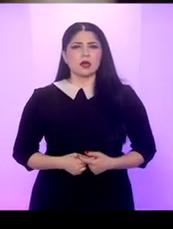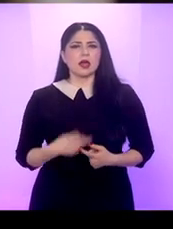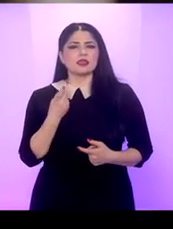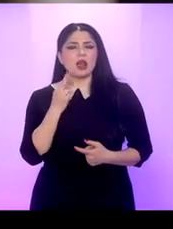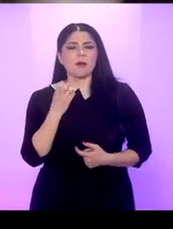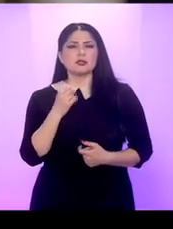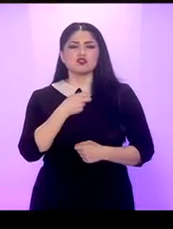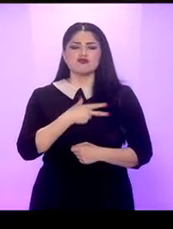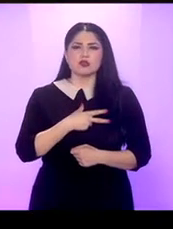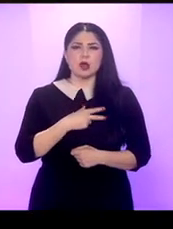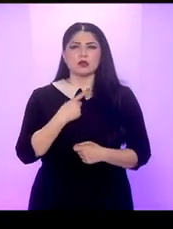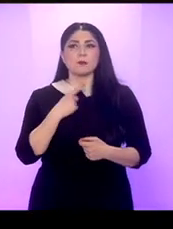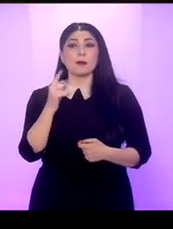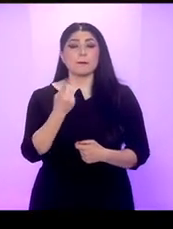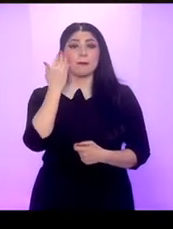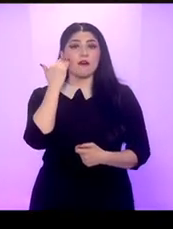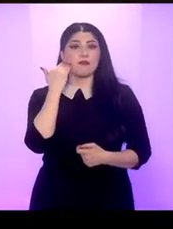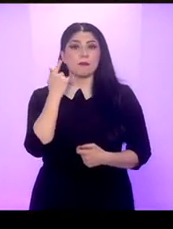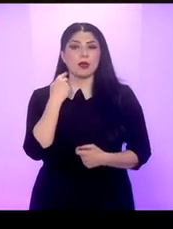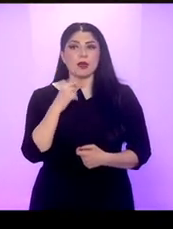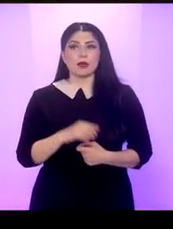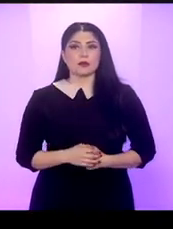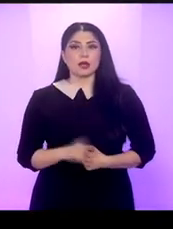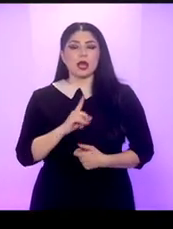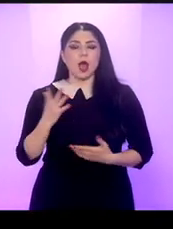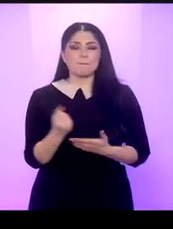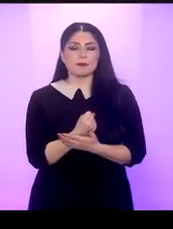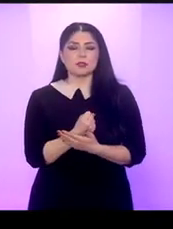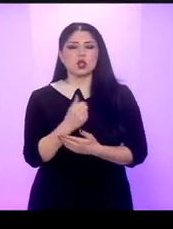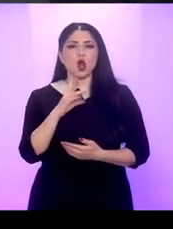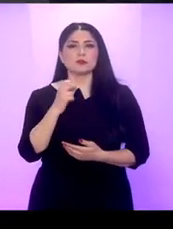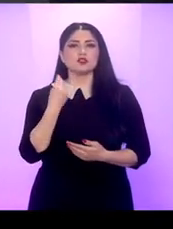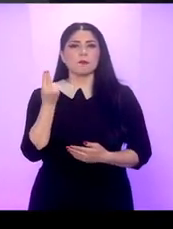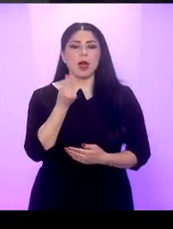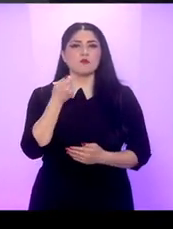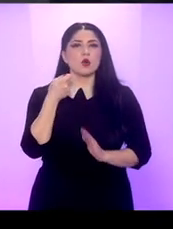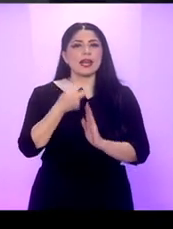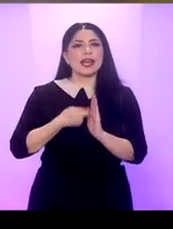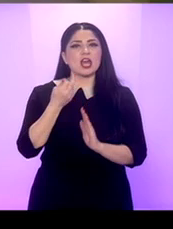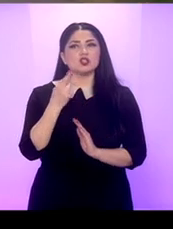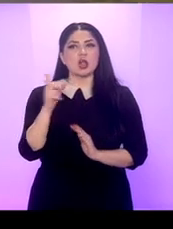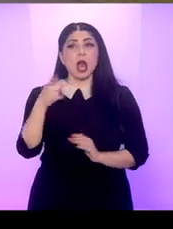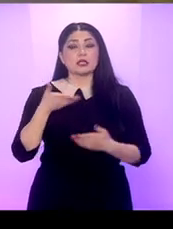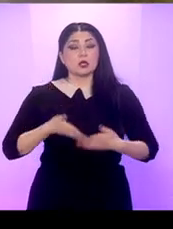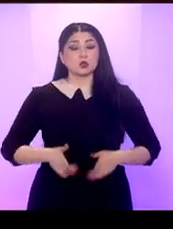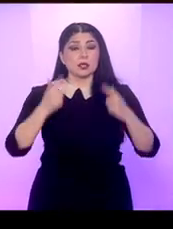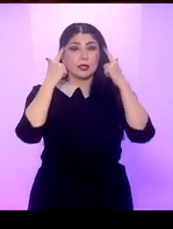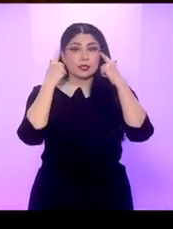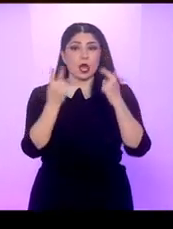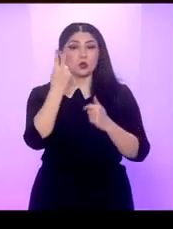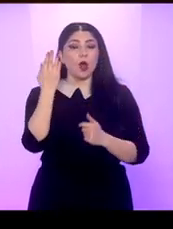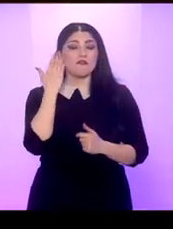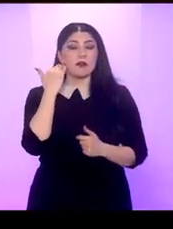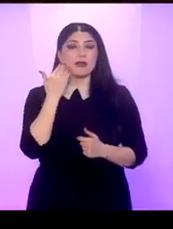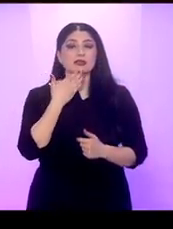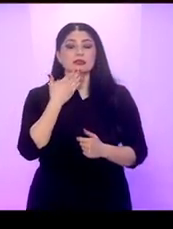documentar Chloe Zhao a devenit prima femeie non-albă care a primit Oscar-ul pentru cel mai bun regizor Născută în China, ea este abia a doua femeie distinsă cu